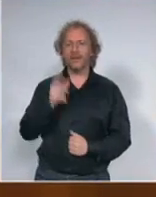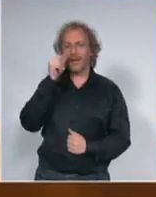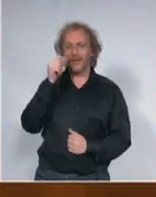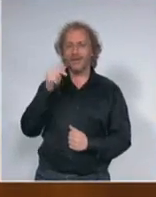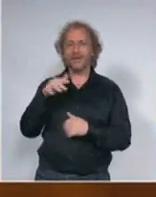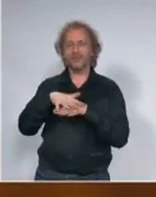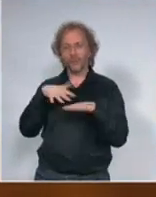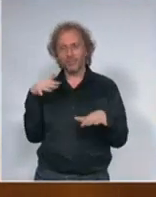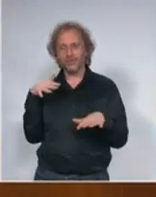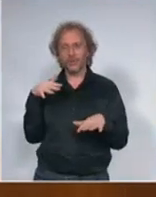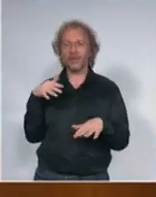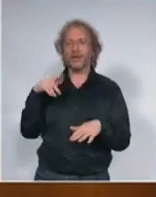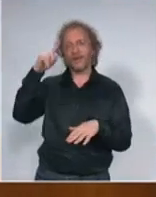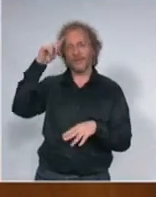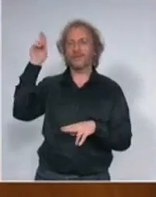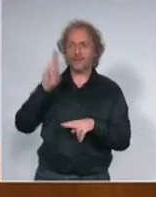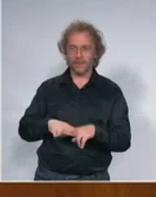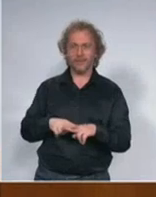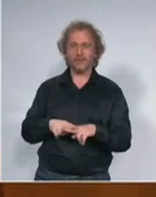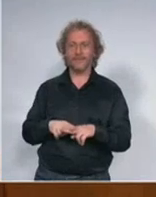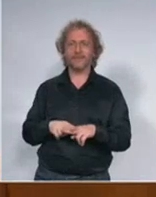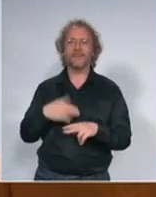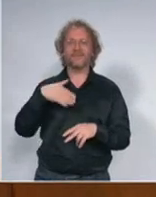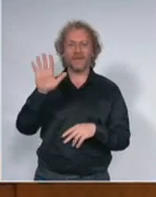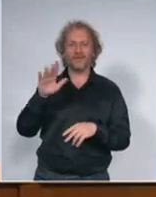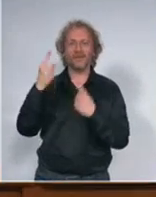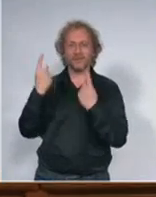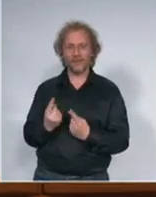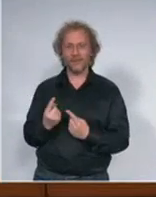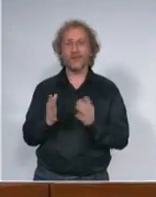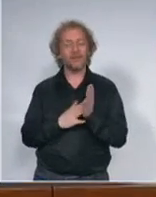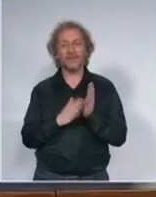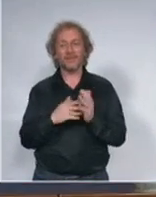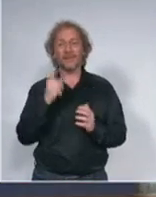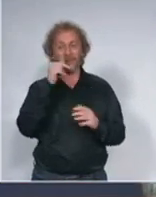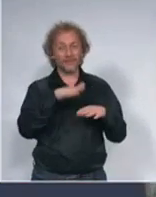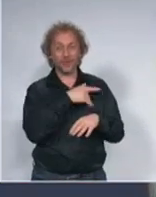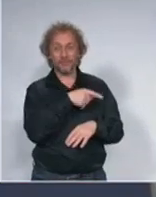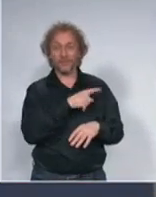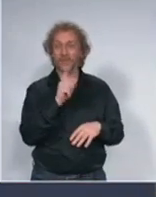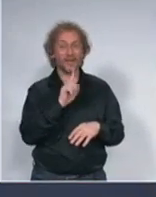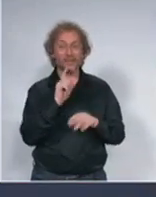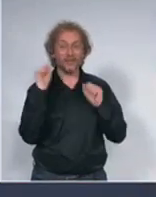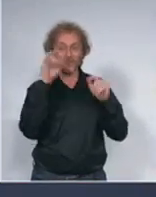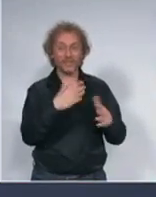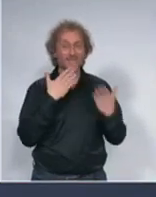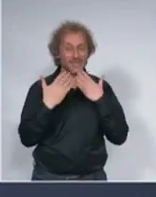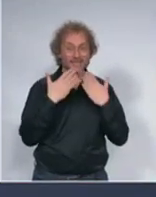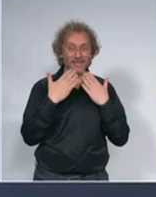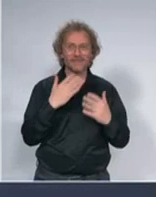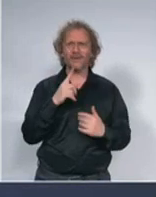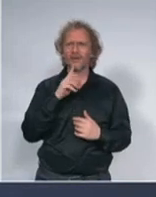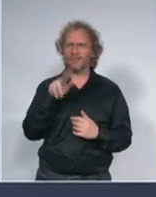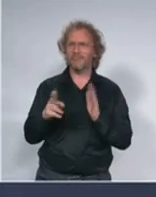izglasava vanredno stanje a u slučaju da ona nije u mogućnosti da zaseda pravo na to imaju predsednik